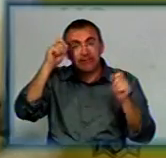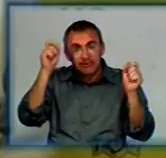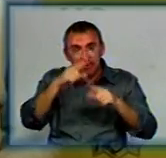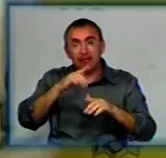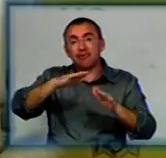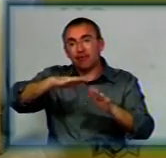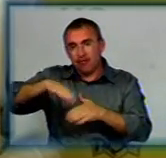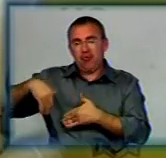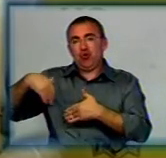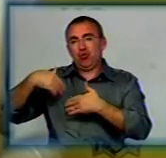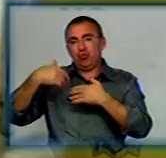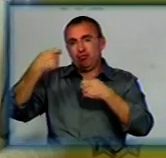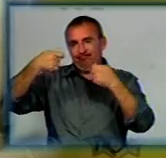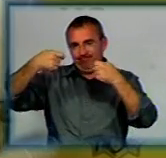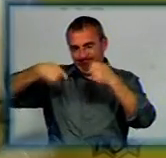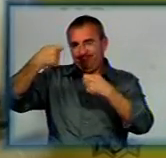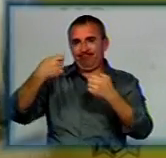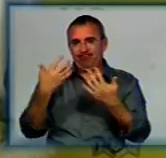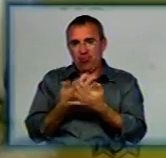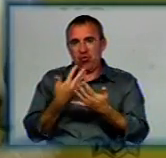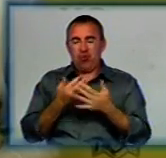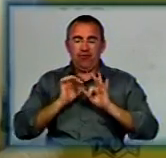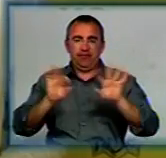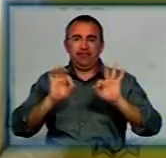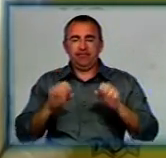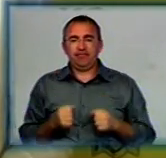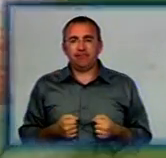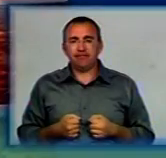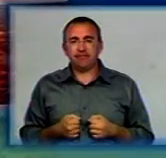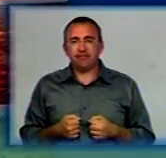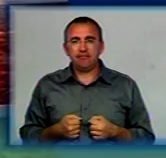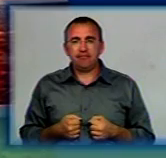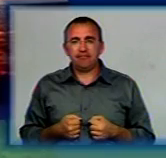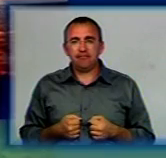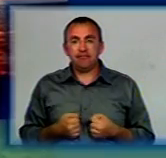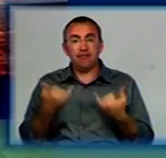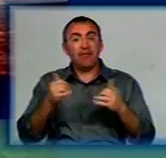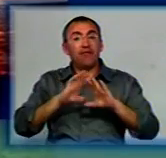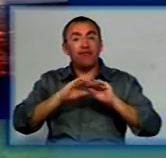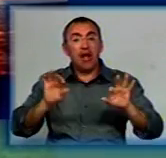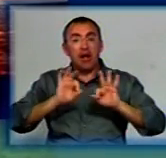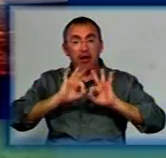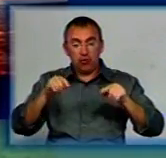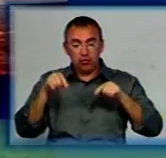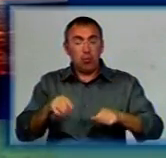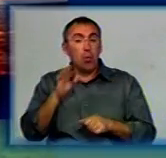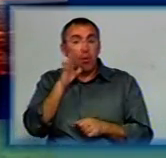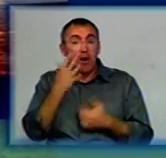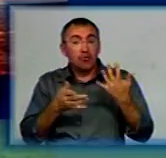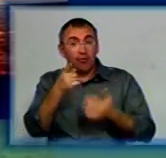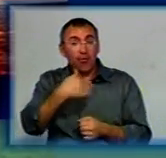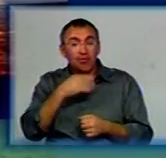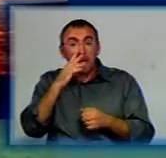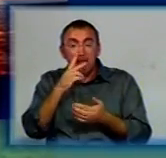інформаційних сюжетів на каналі Кіровоград. Ірина Романська, Оля Зеленкін, «День за днем». Це вся інформація на цю годину. Якщо ви